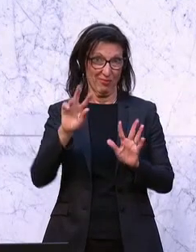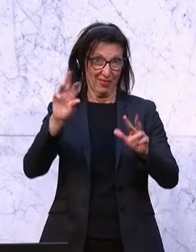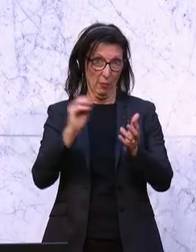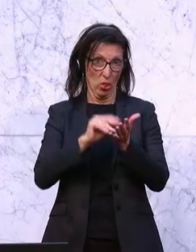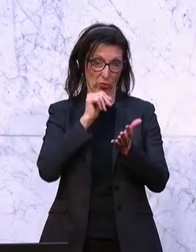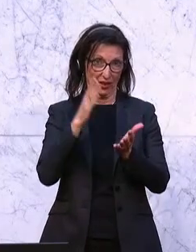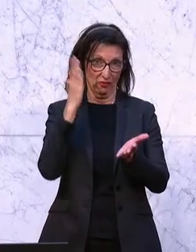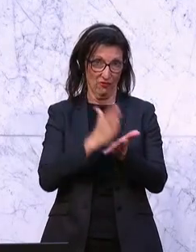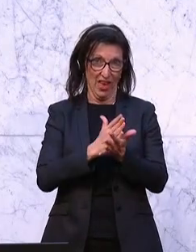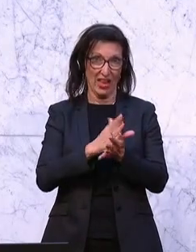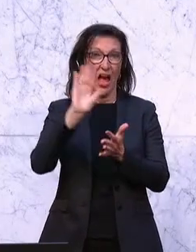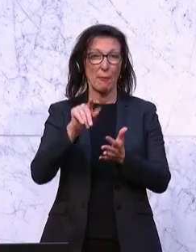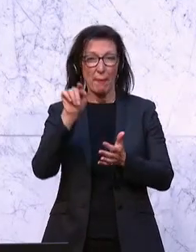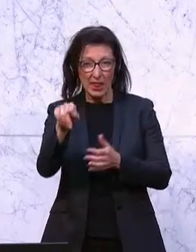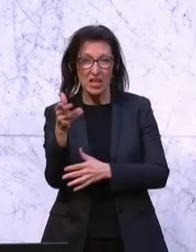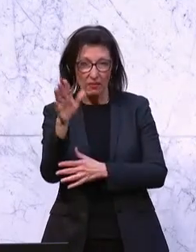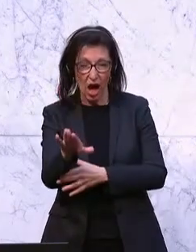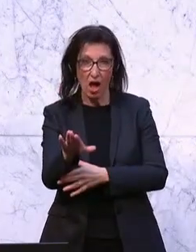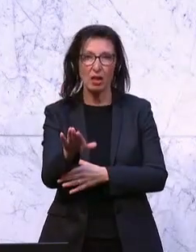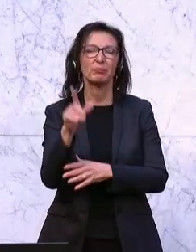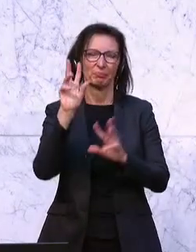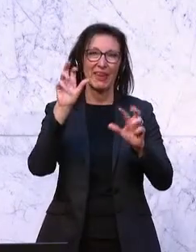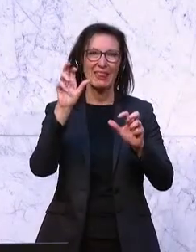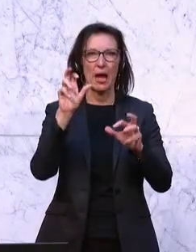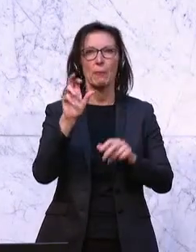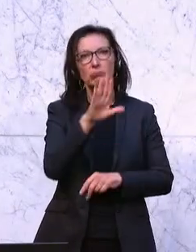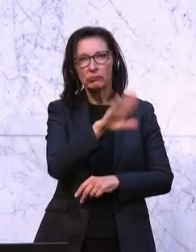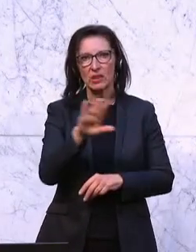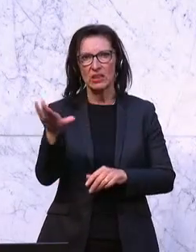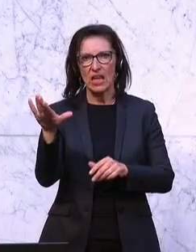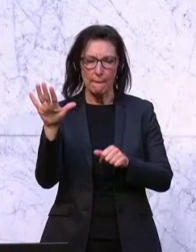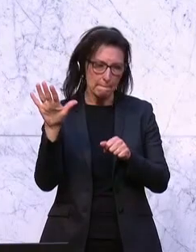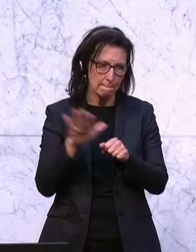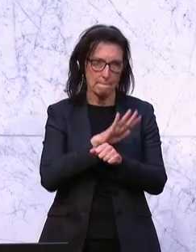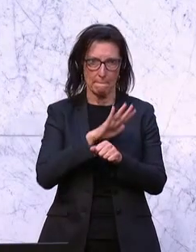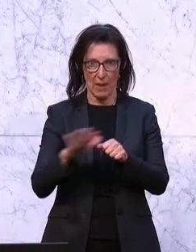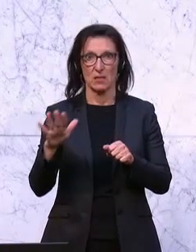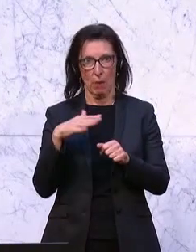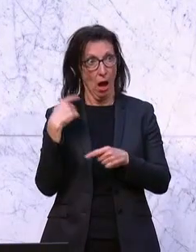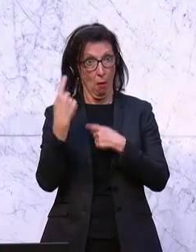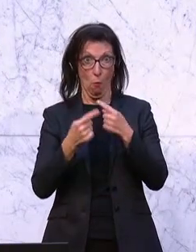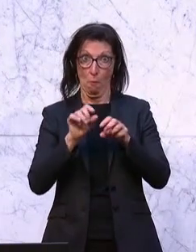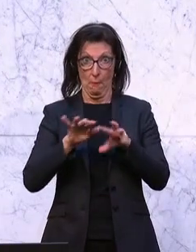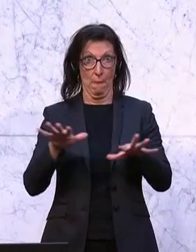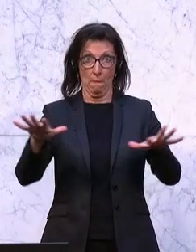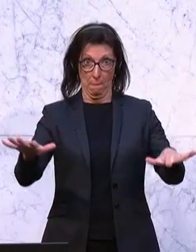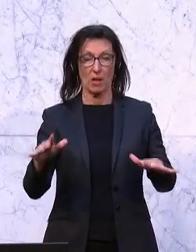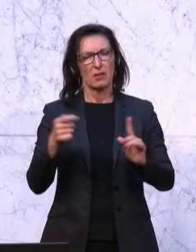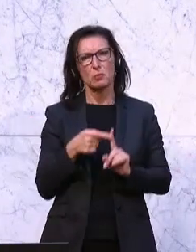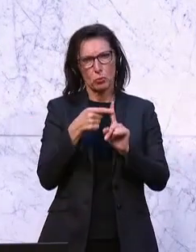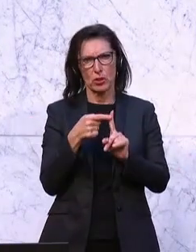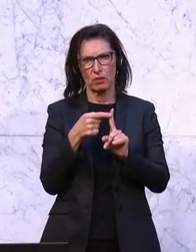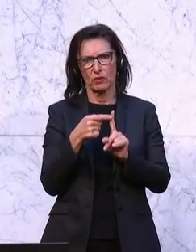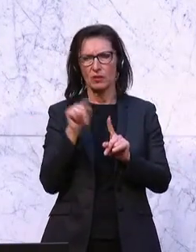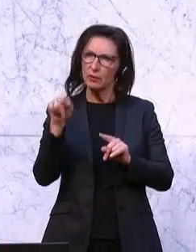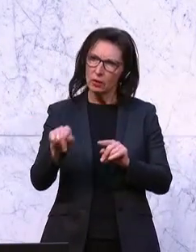Kindesmissbrauchs etwas in Bewegung gekommen. Das ist positiv zu bemerken und es hat hier die Bundesregierung mit diesem